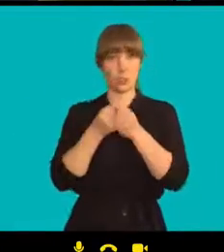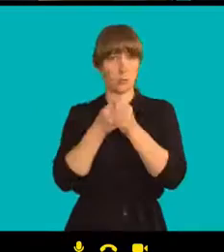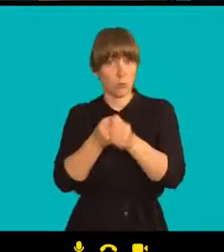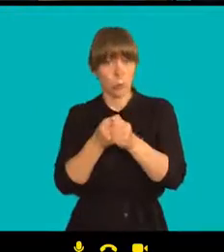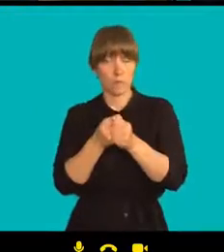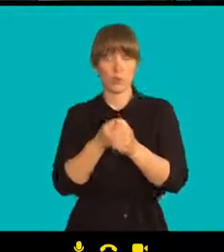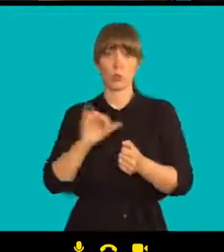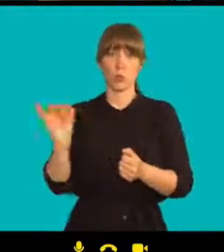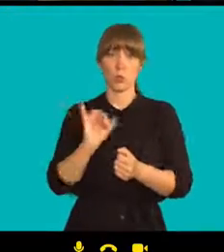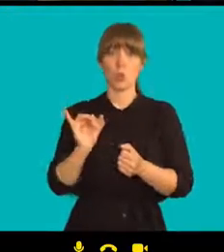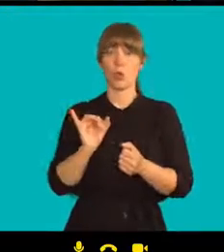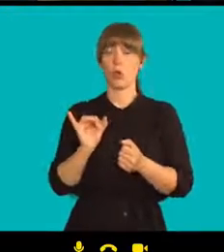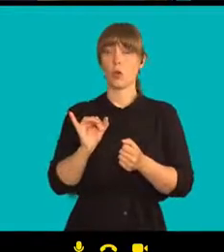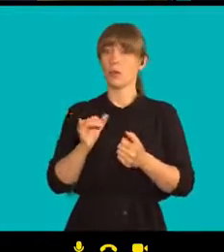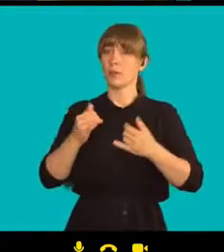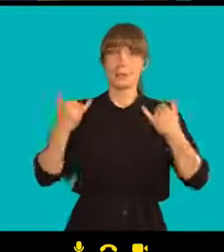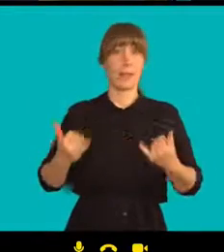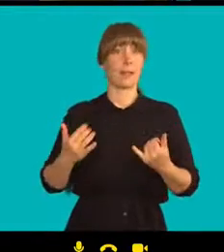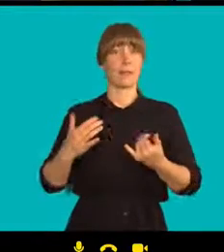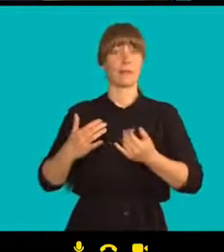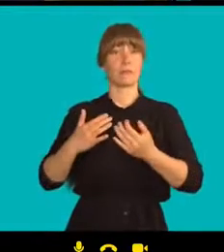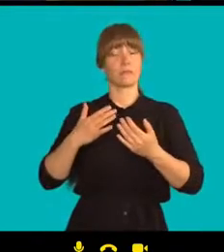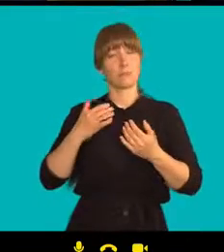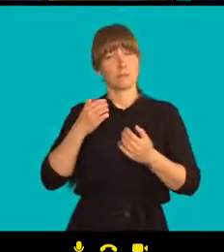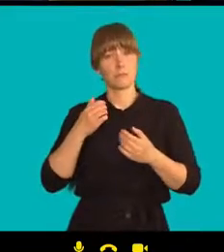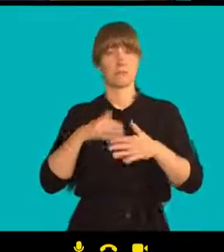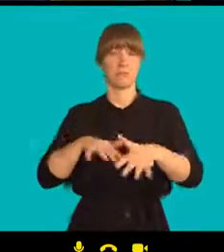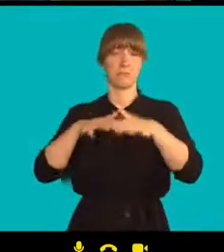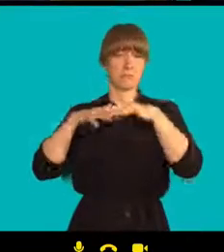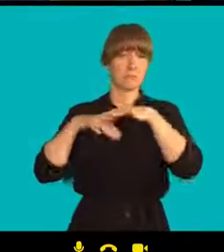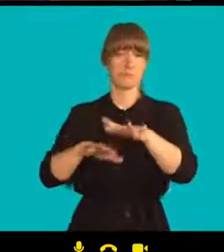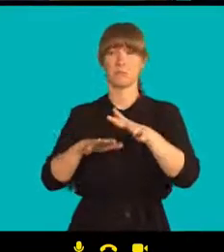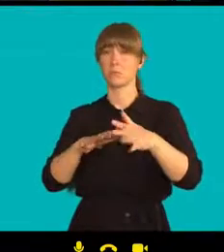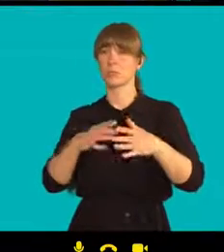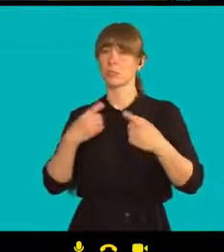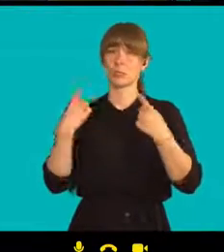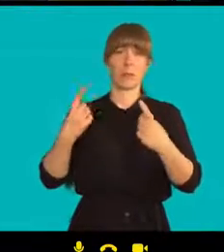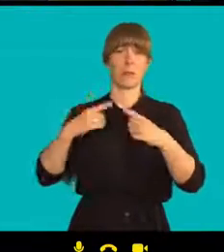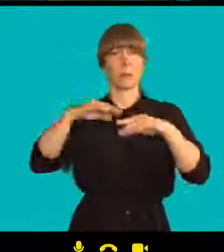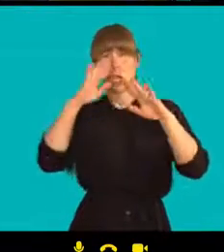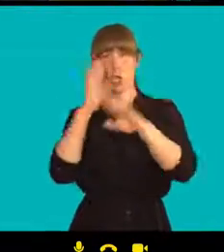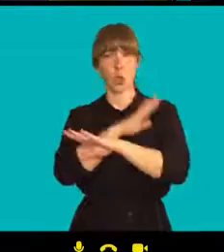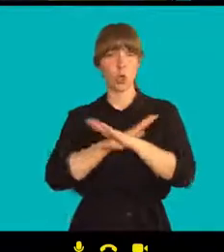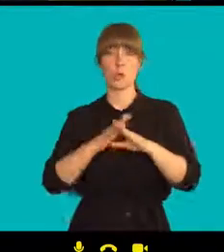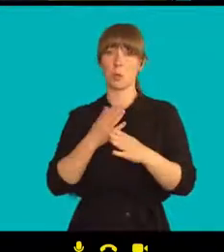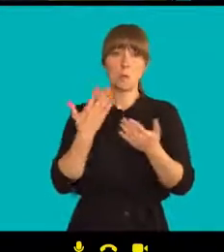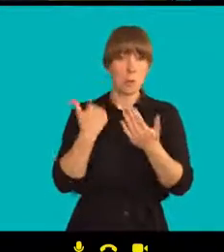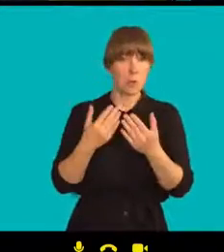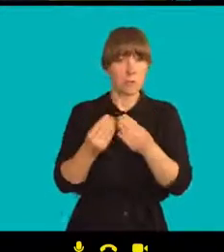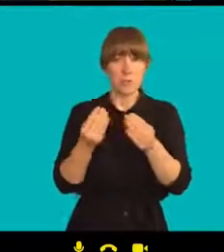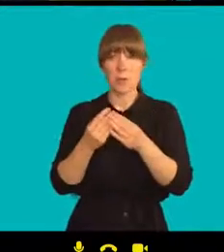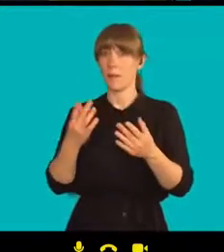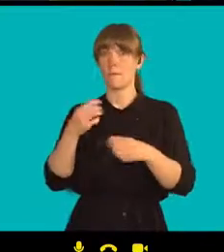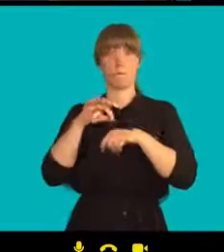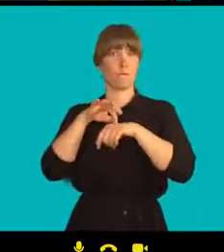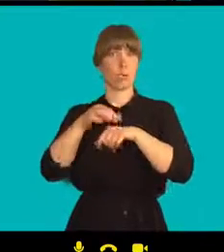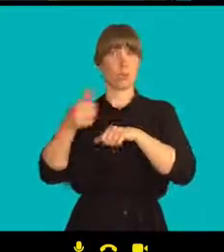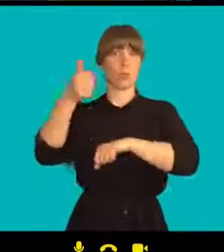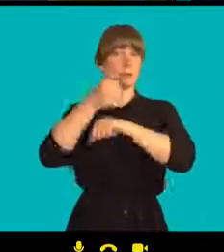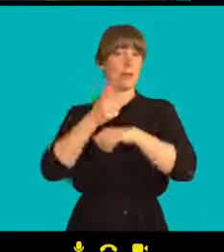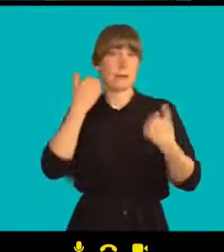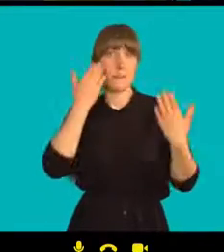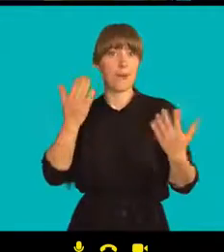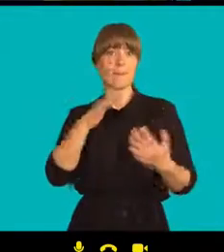kteří vlastně se takto spontánně vydali do ulic a bez nějakého vůdce, jak tady padlo, vlastně jako